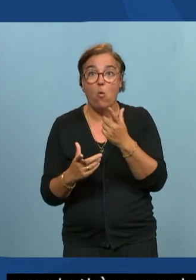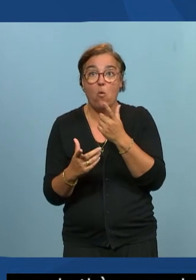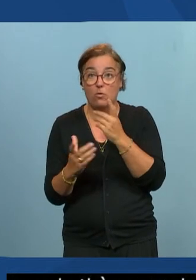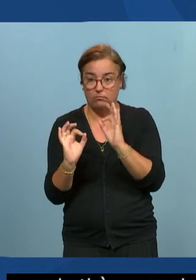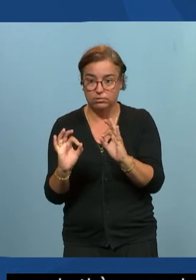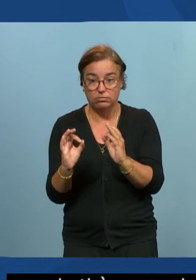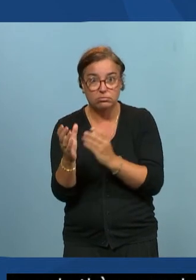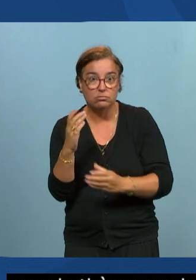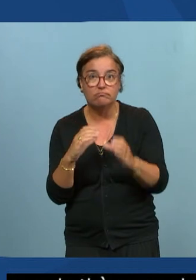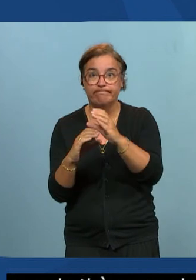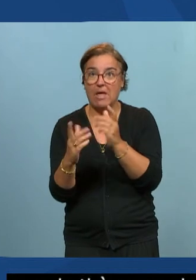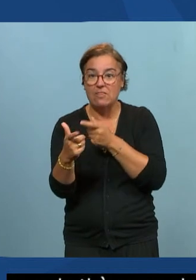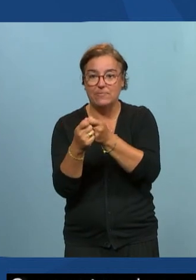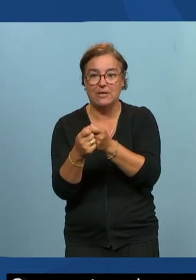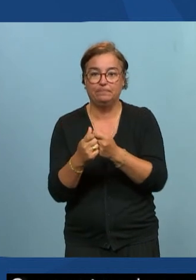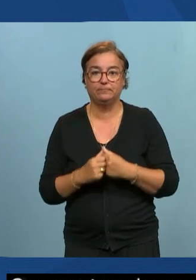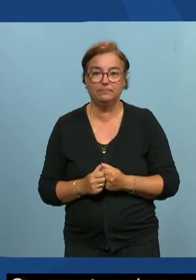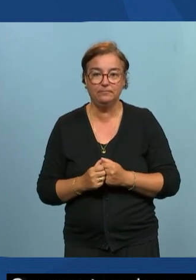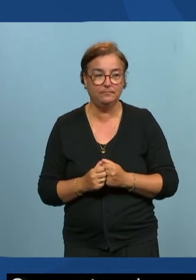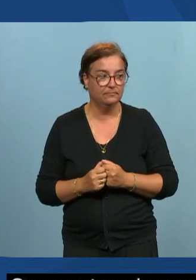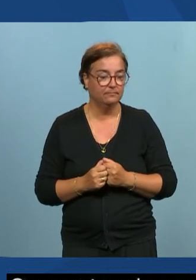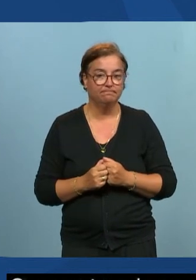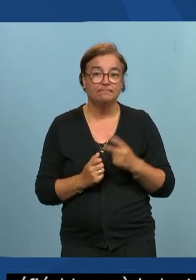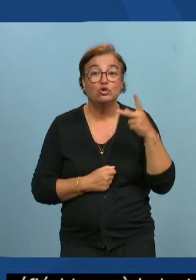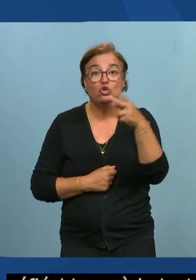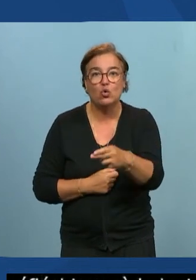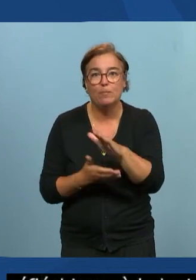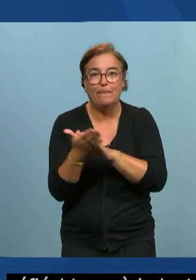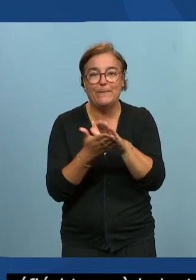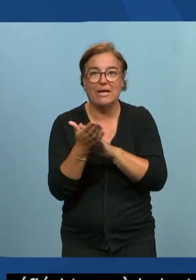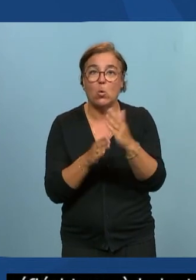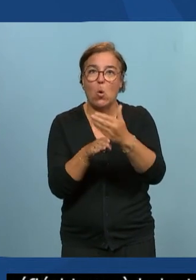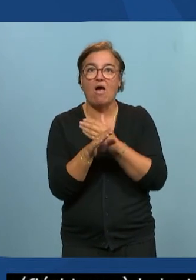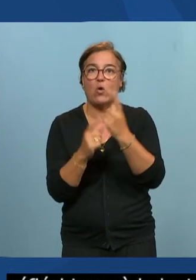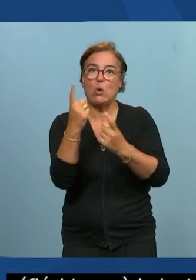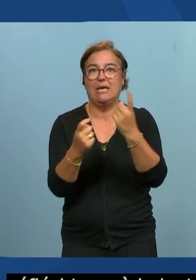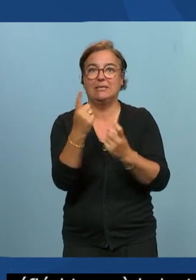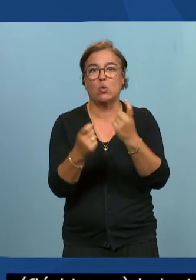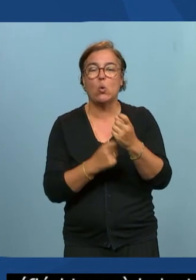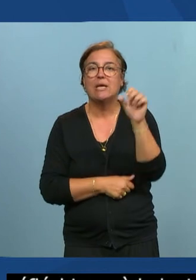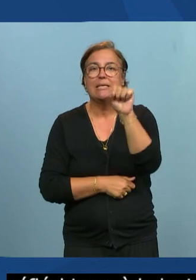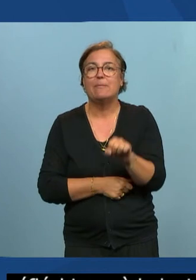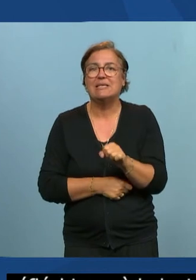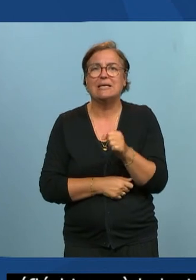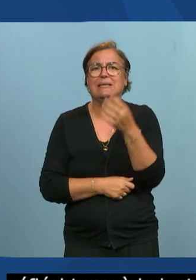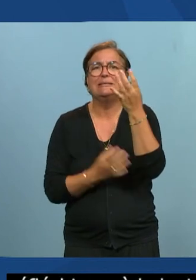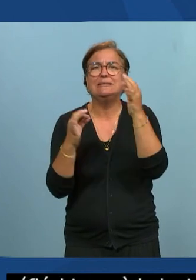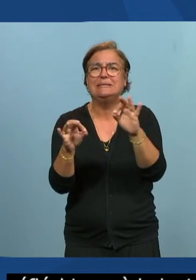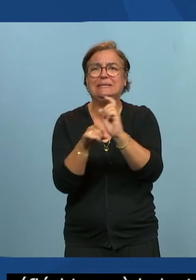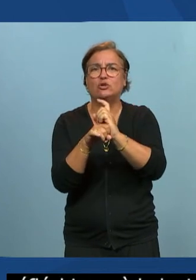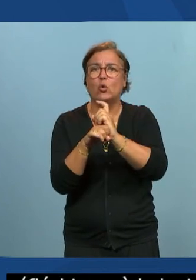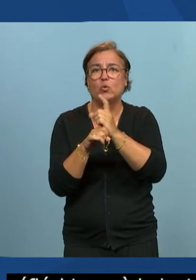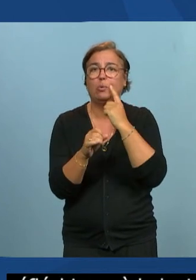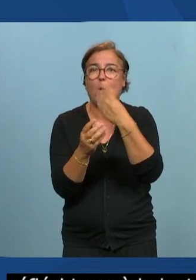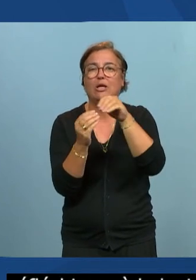Emmanuel je vais te couper mais ce n pas moi c'est le temps et puis en plus avant de passer aux questions Sébastien veut en quelques dizaines de secondes rajouter quelque